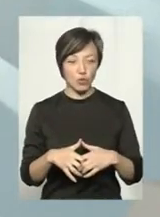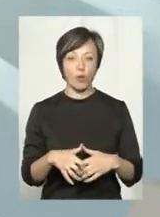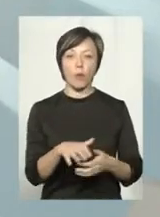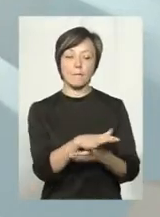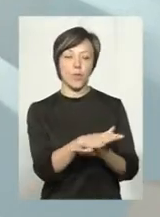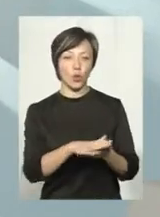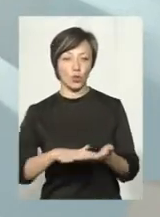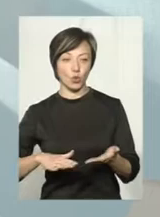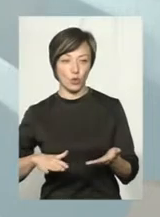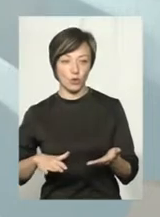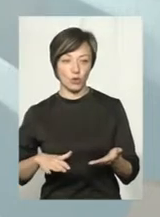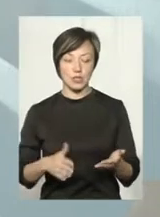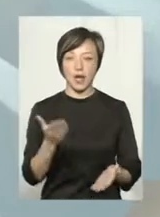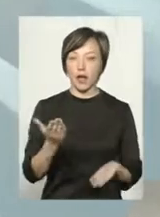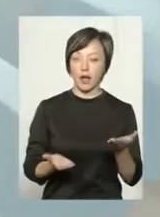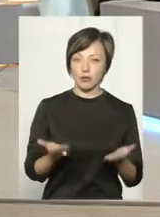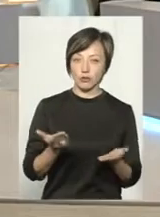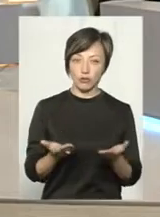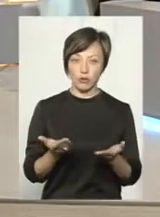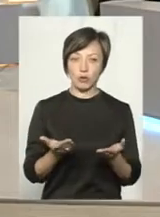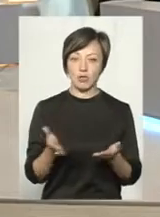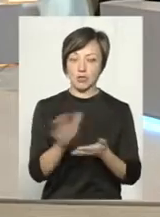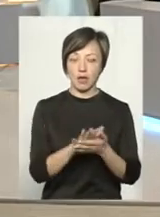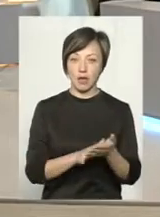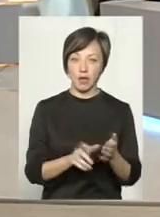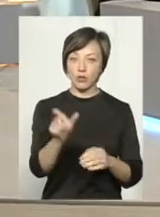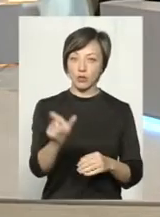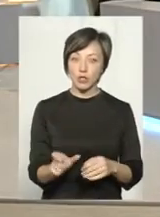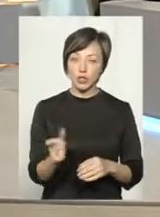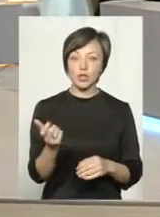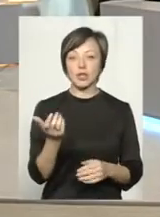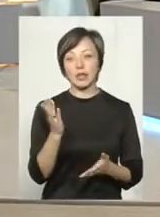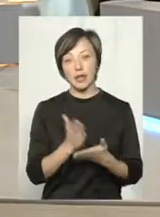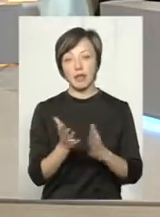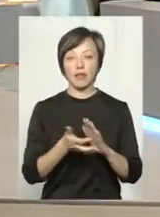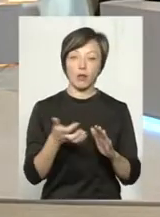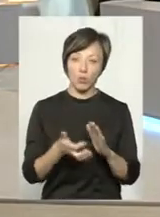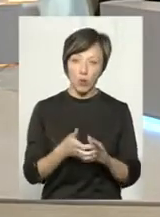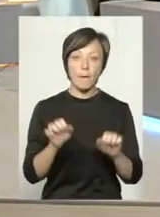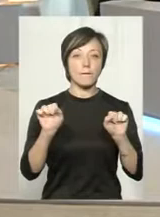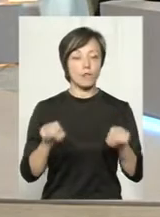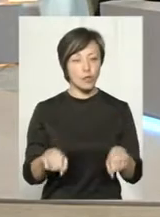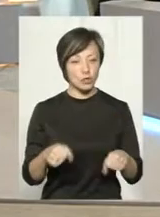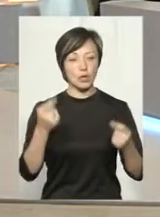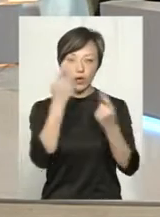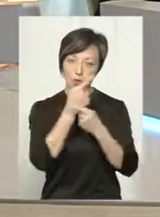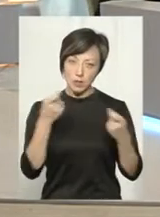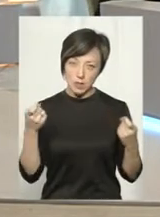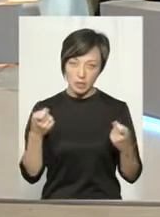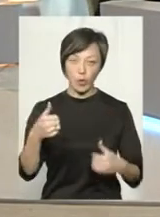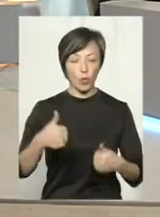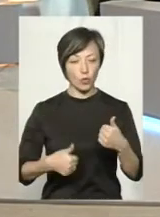пролонговується. Якщо ж подала заява людину, чи є недоліки, тоді можна оголосити